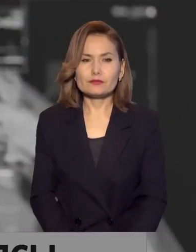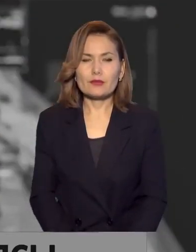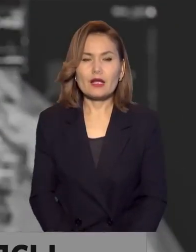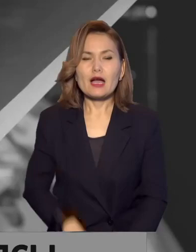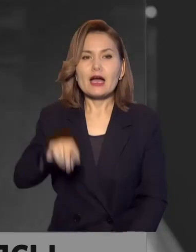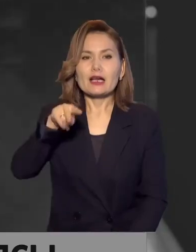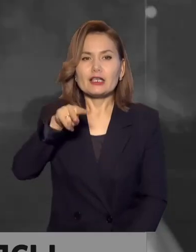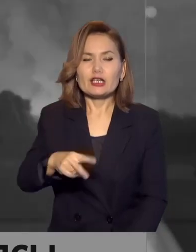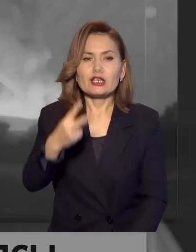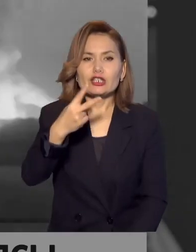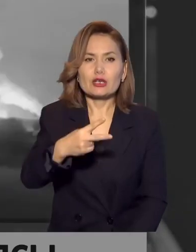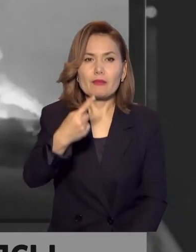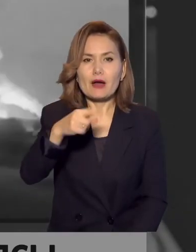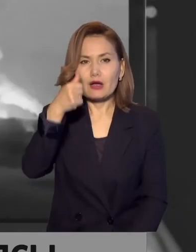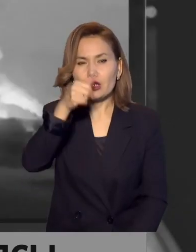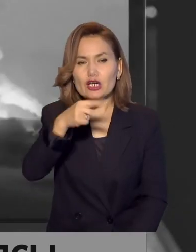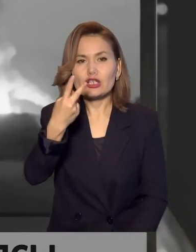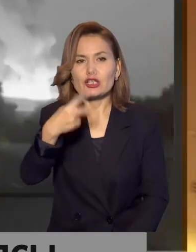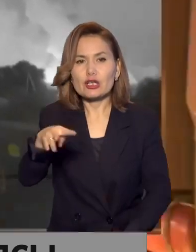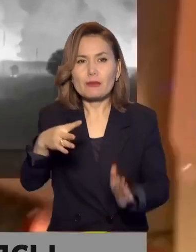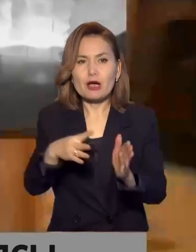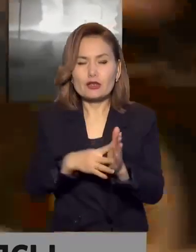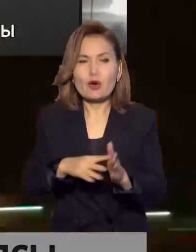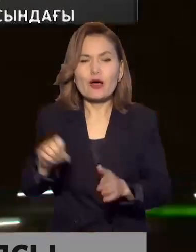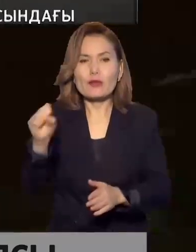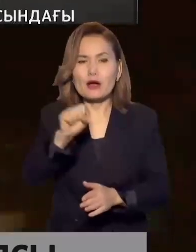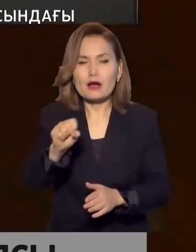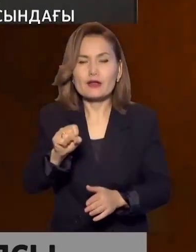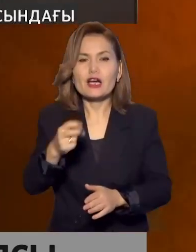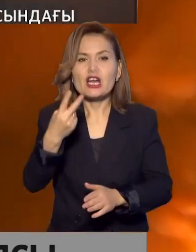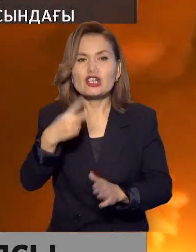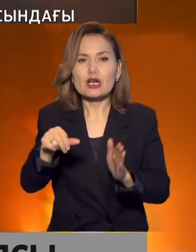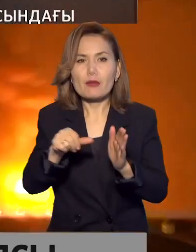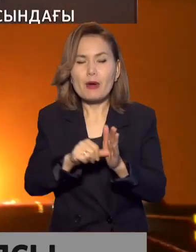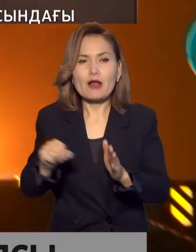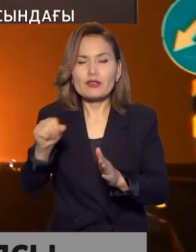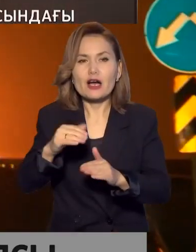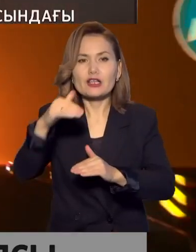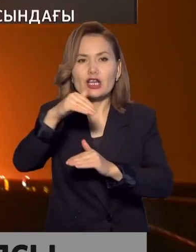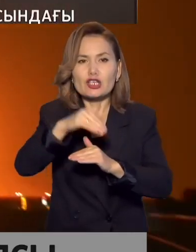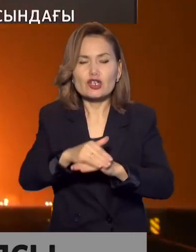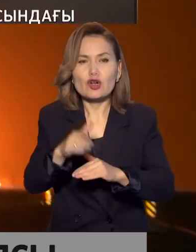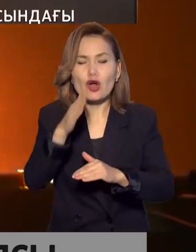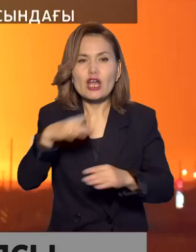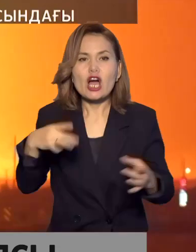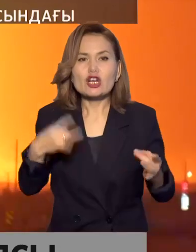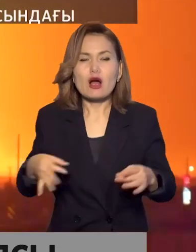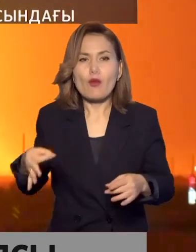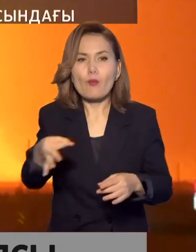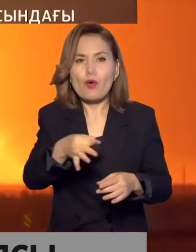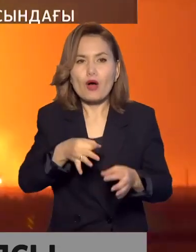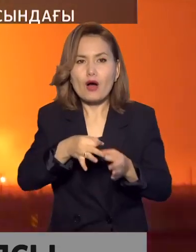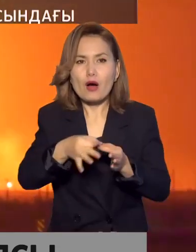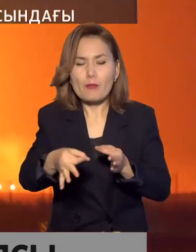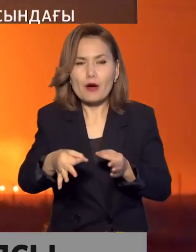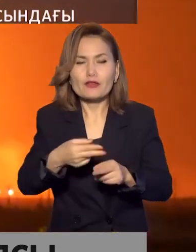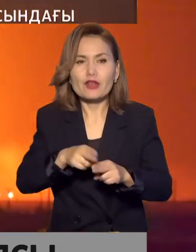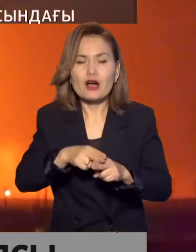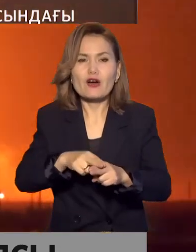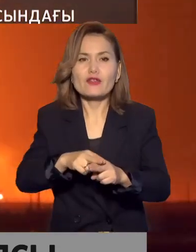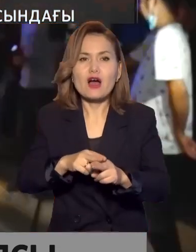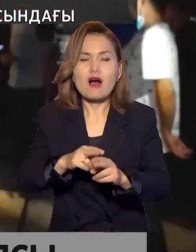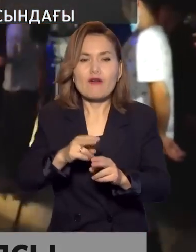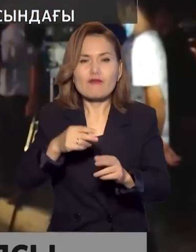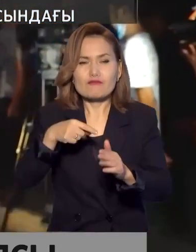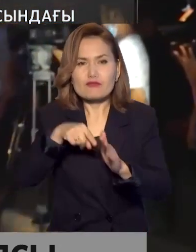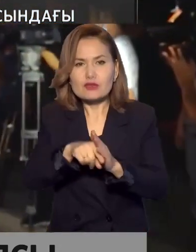2021 жыл 29-ші тамыз. 26-ші тамыз ғына кешкі вақытта Жамбыл облысының әскери бөліміндегі қоймалардың